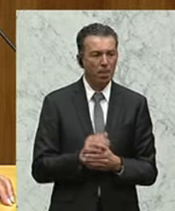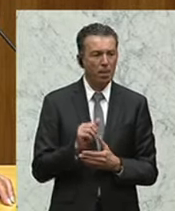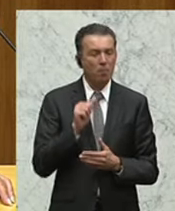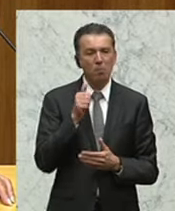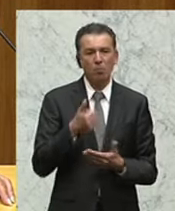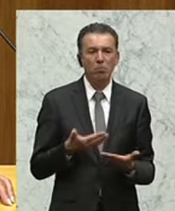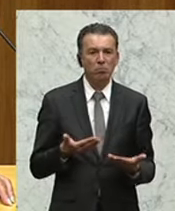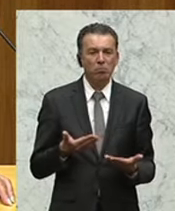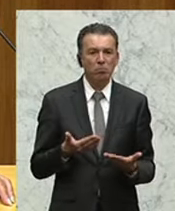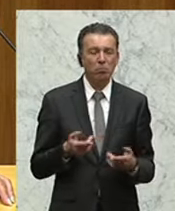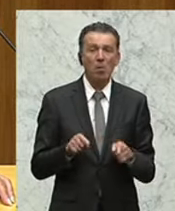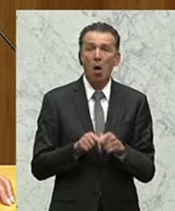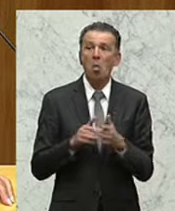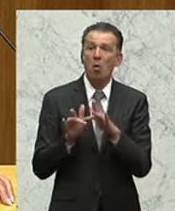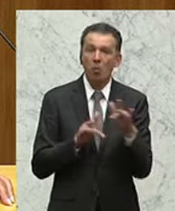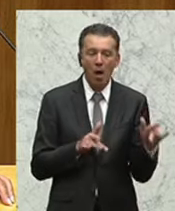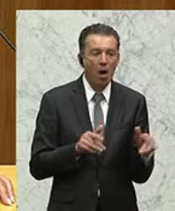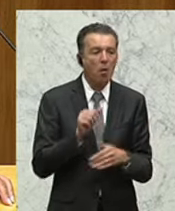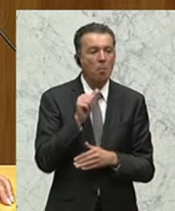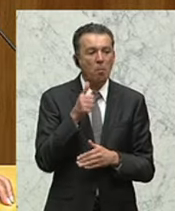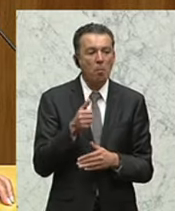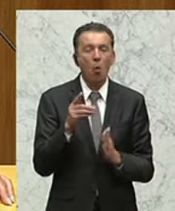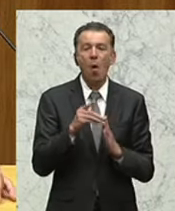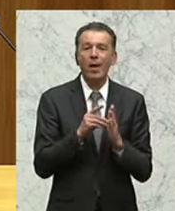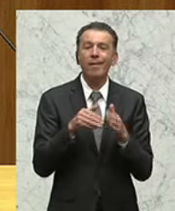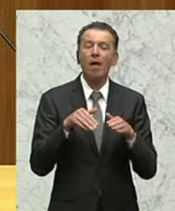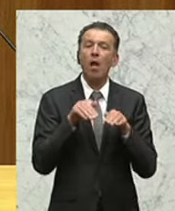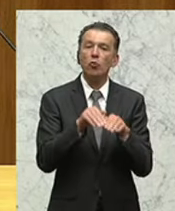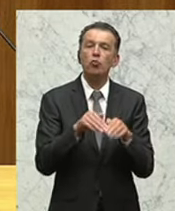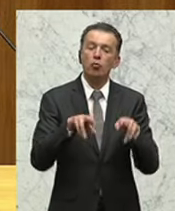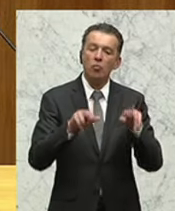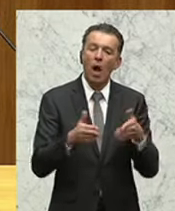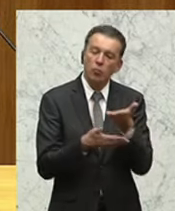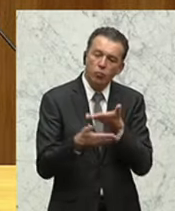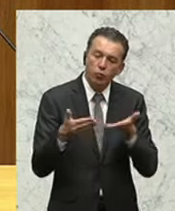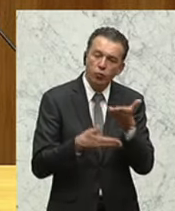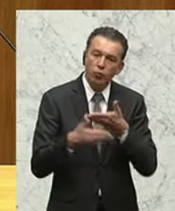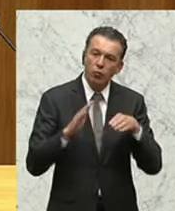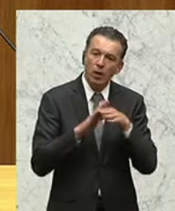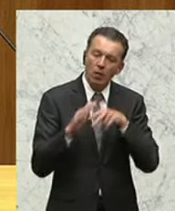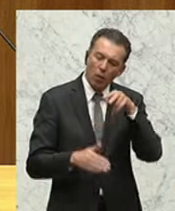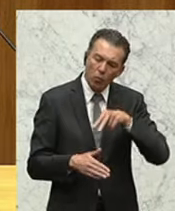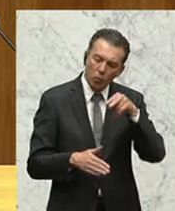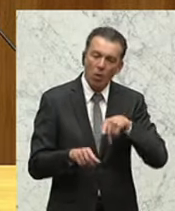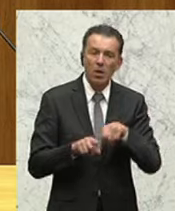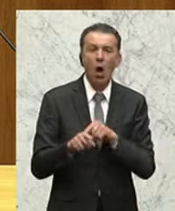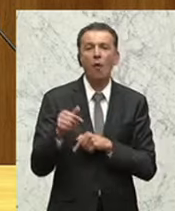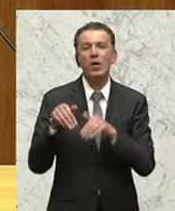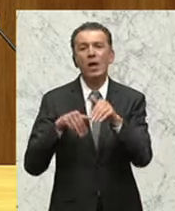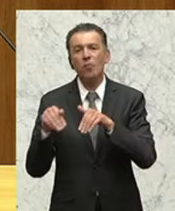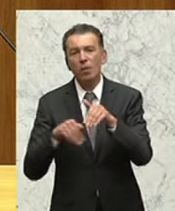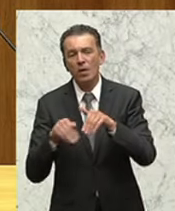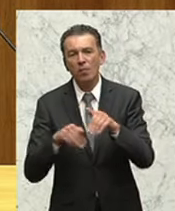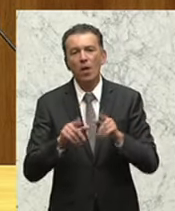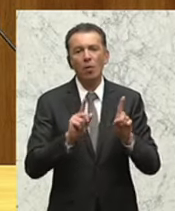da sind ganz einfach Bedenken auch noch da, wird sich der Datenschutzrat damit befassen, mit dem Gesetz befassen und auch dem Finanzministerium